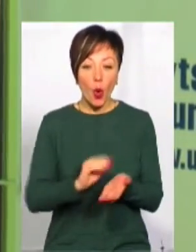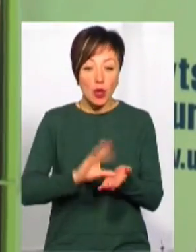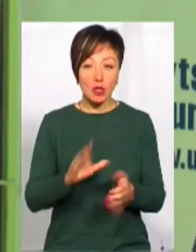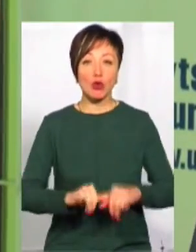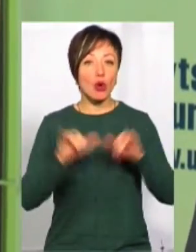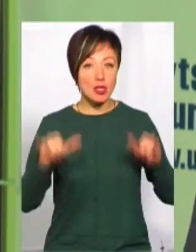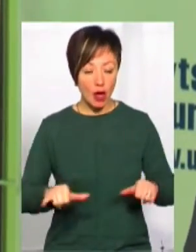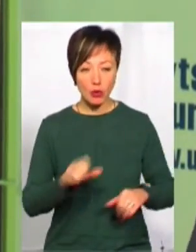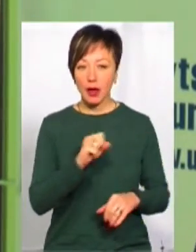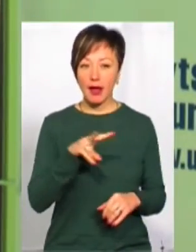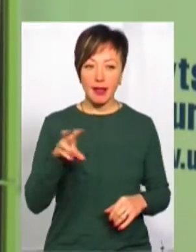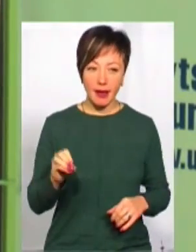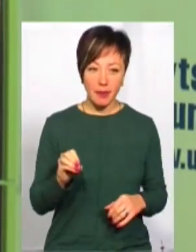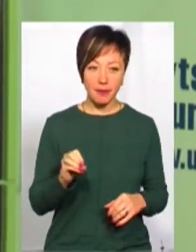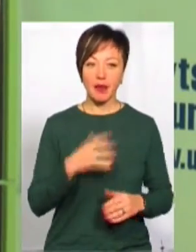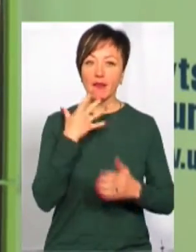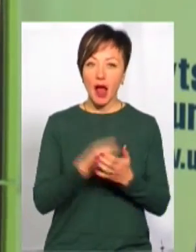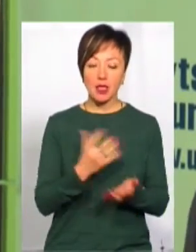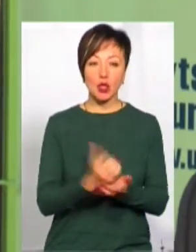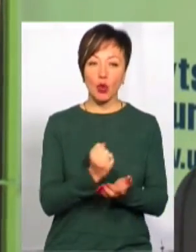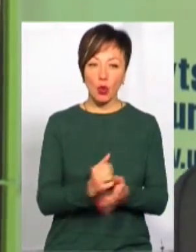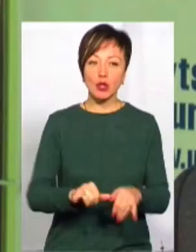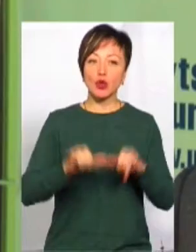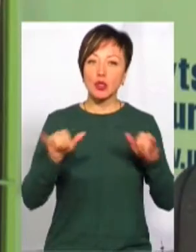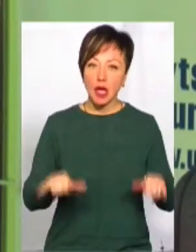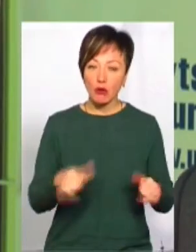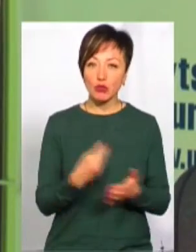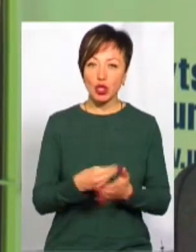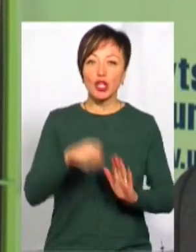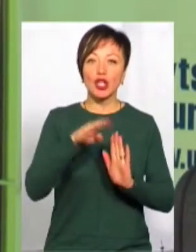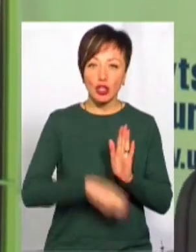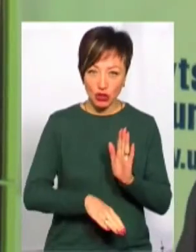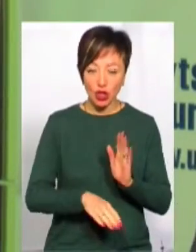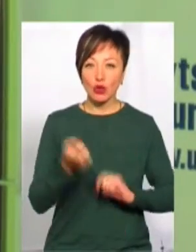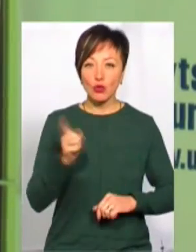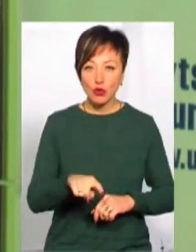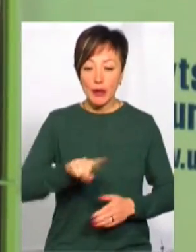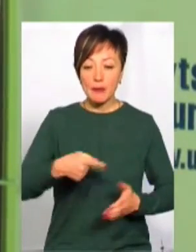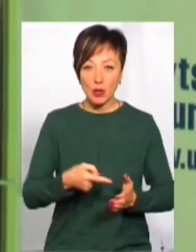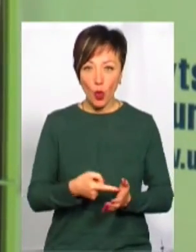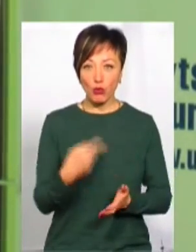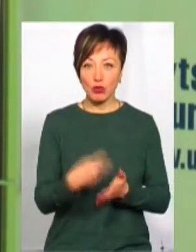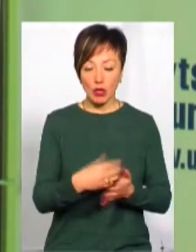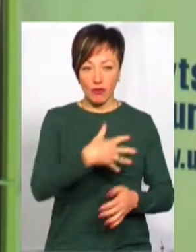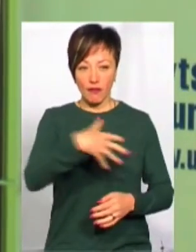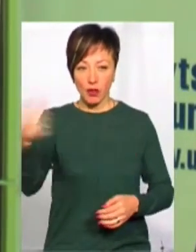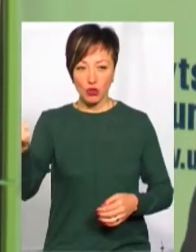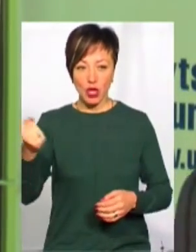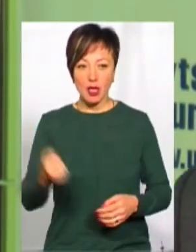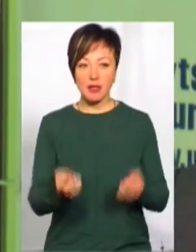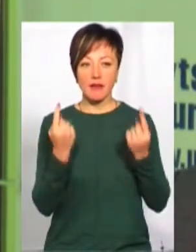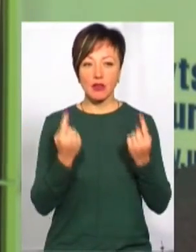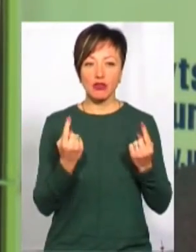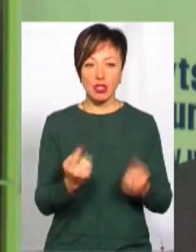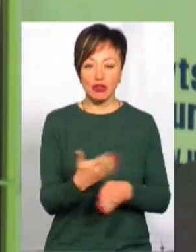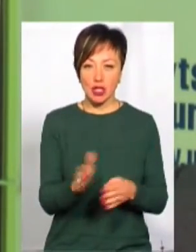незважаючи на те, що власні доходи зростають, бюджет гірший, тому що з міського бюджету вилучається величезна